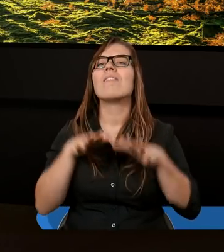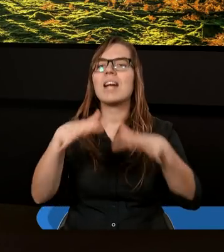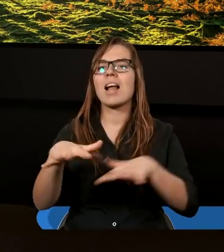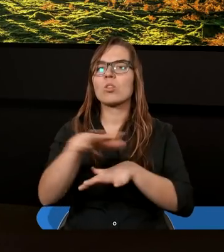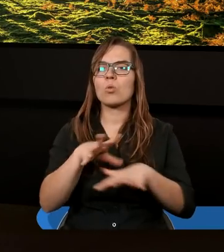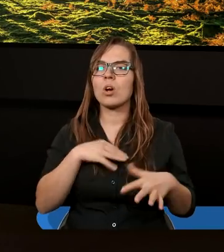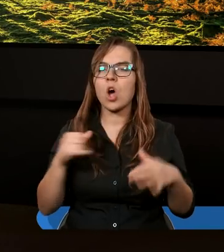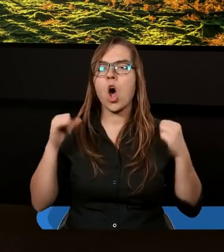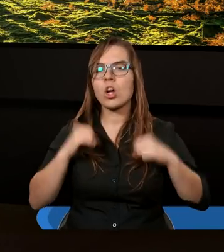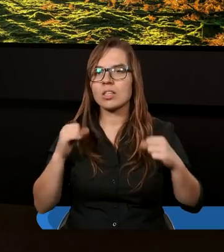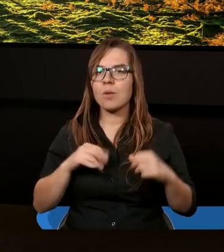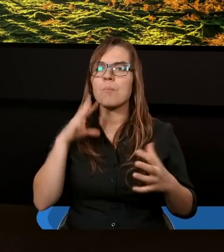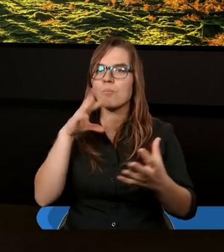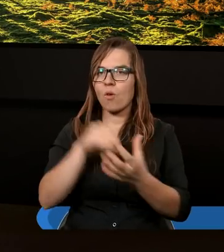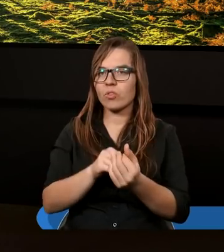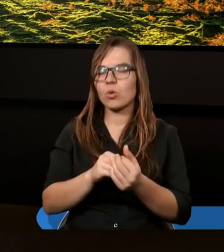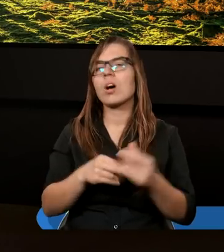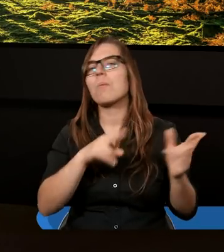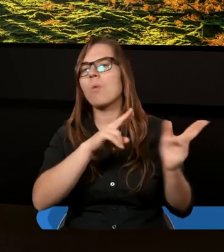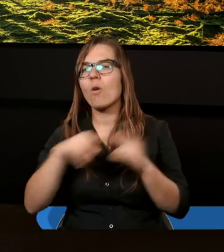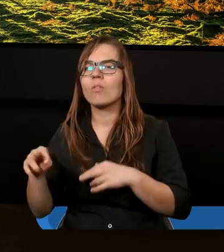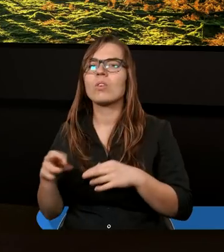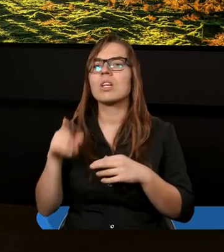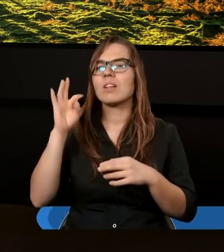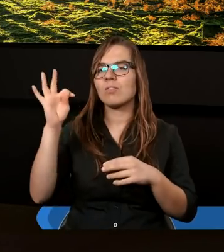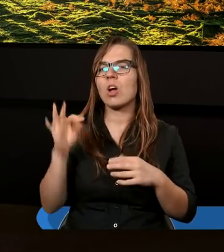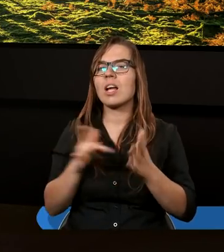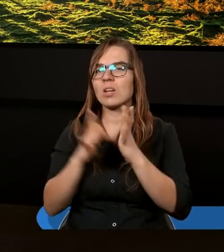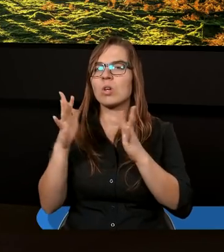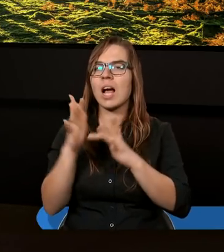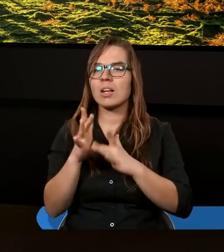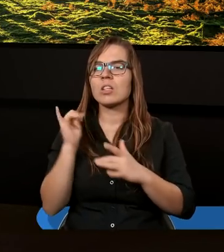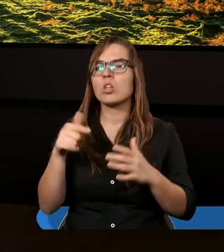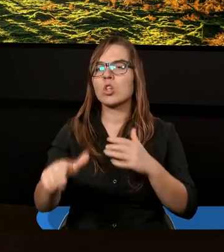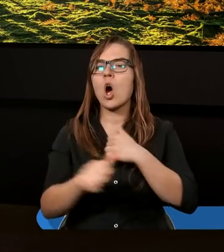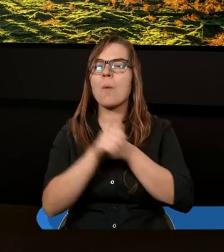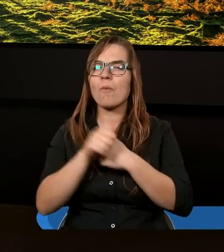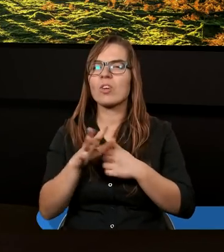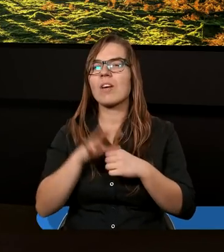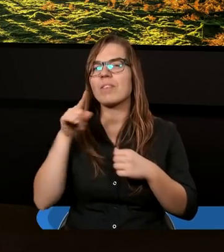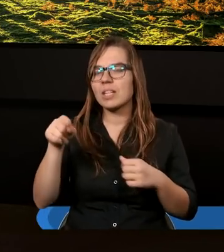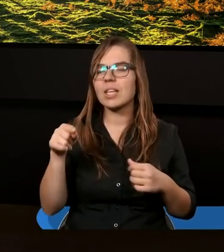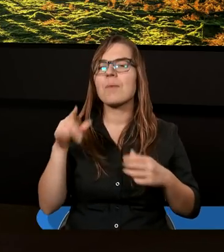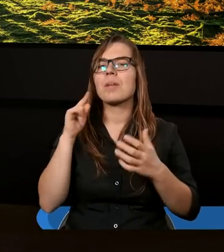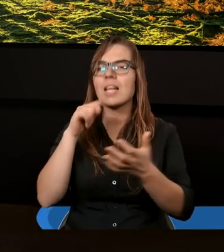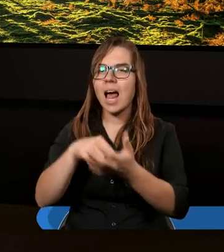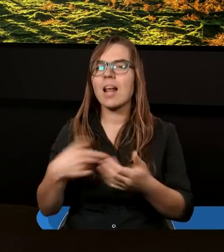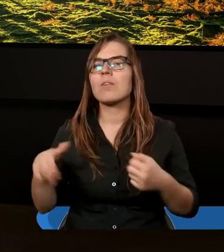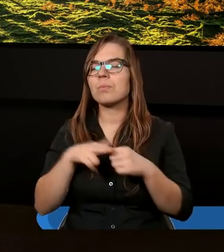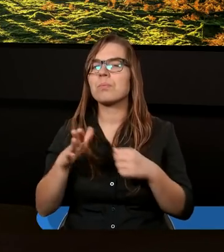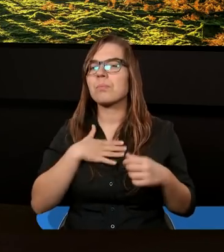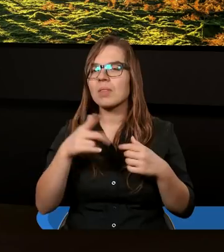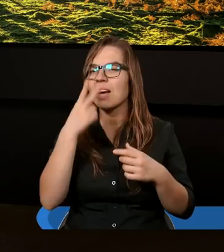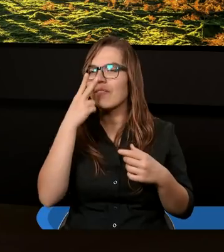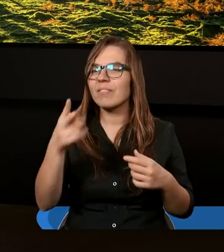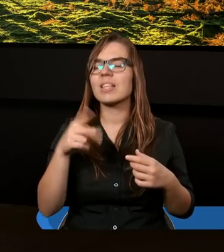Ducha Świętego, oczekiwał powtórnego powrotu swojego Mistrza Jezusa Chrystusa i to powodowało w nich ten cel, jaki mieli, ta